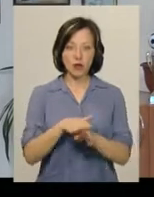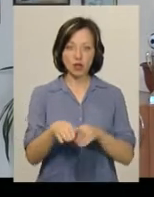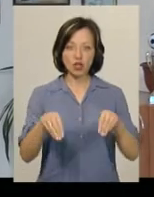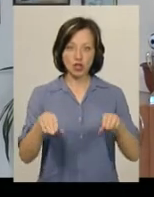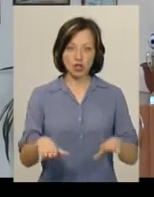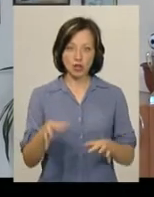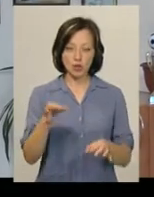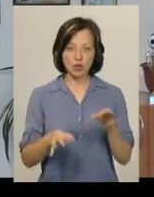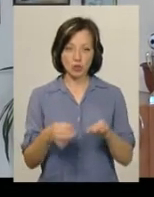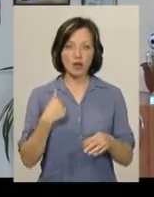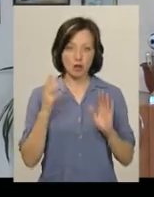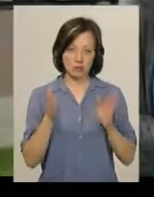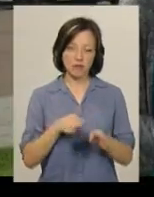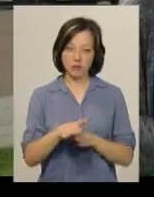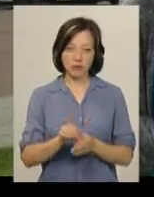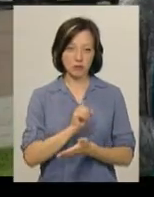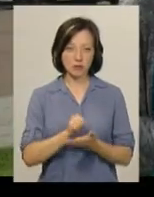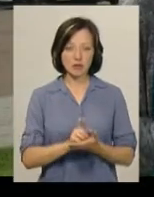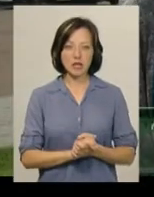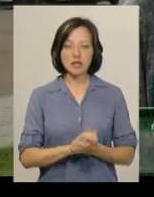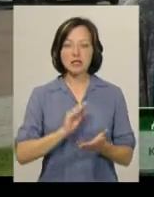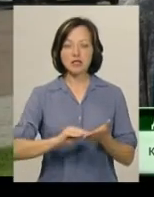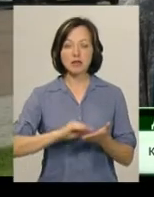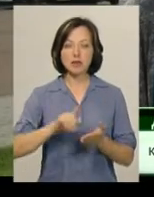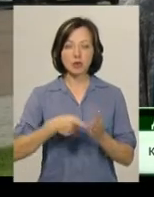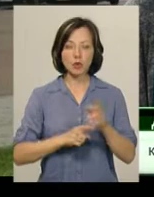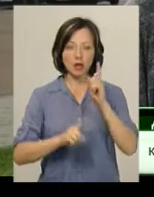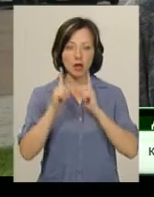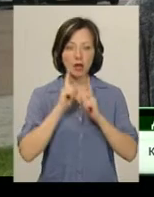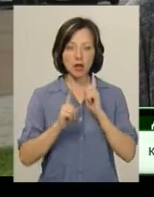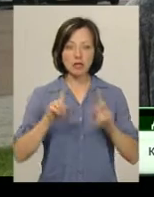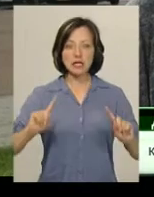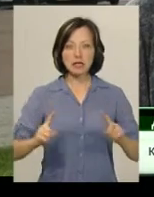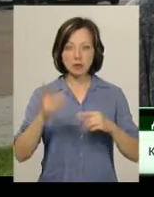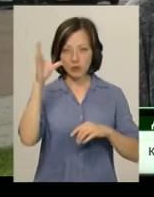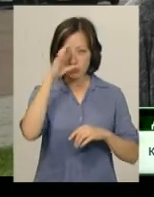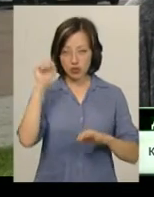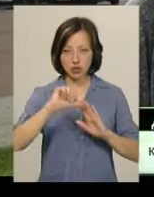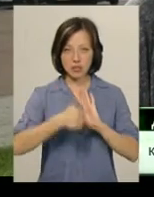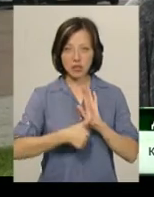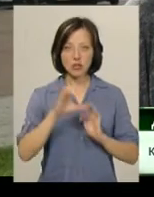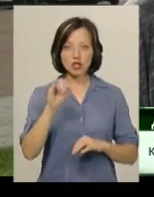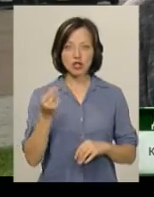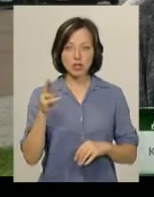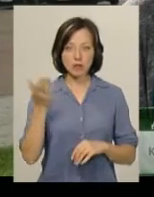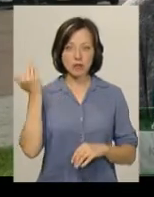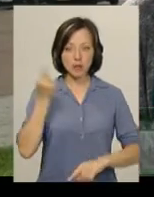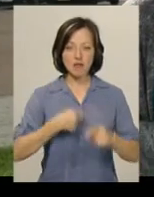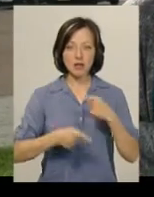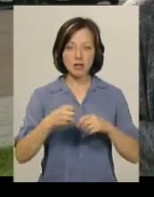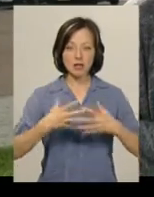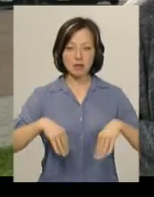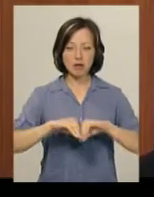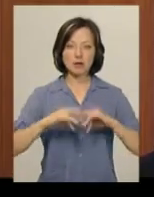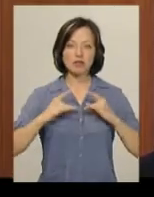рішення суду, я його виконую обов'язково. Секретаря Хмельницької міської ради Михайла Кривака затримали у ніч проти 16 січня. Тоді він повертався із